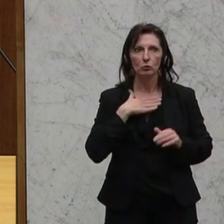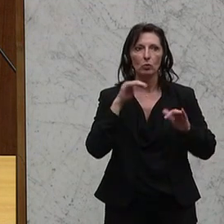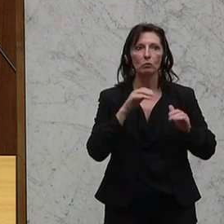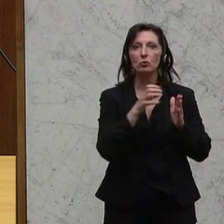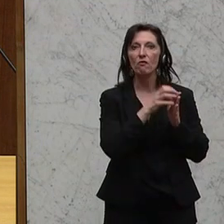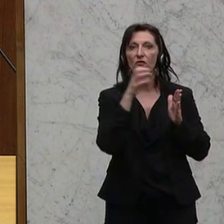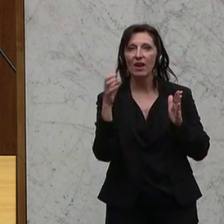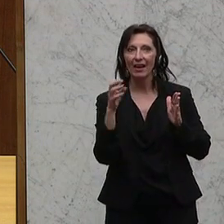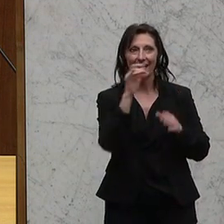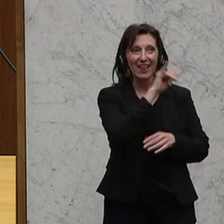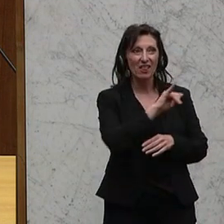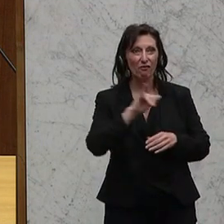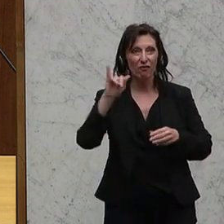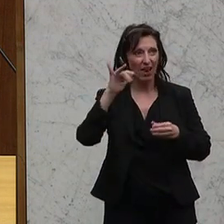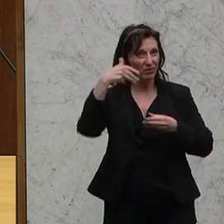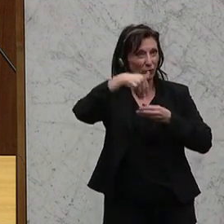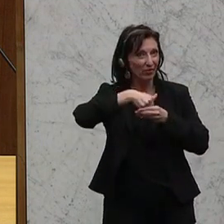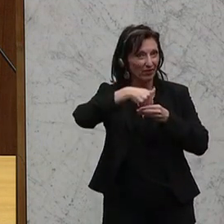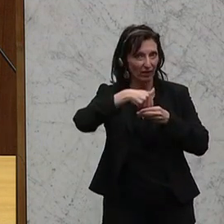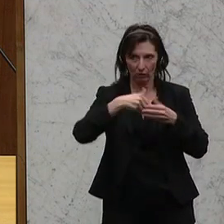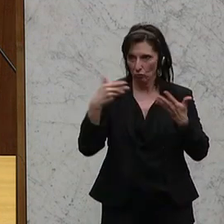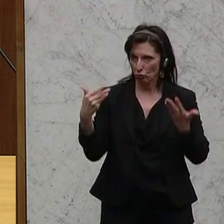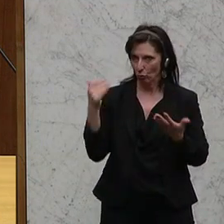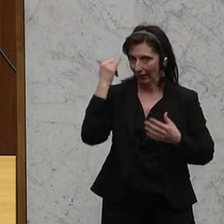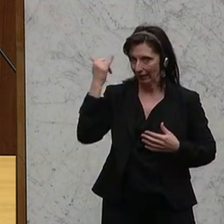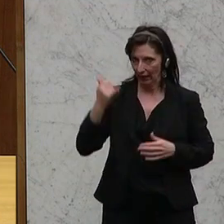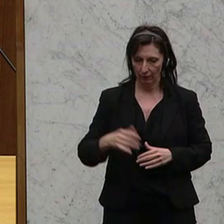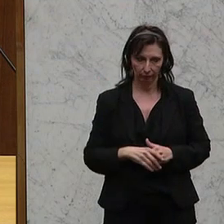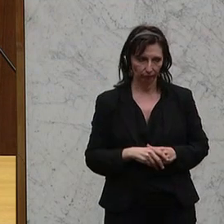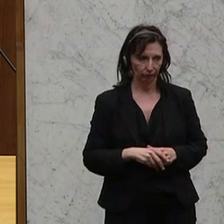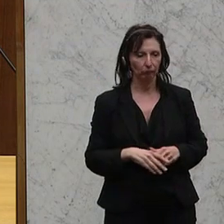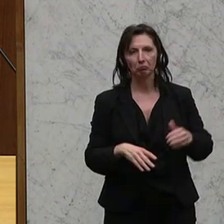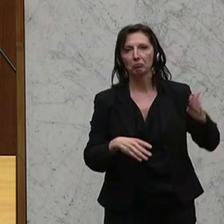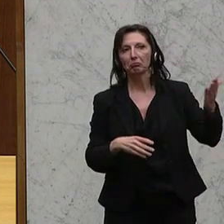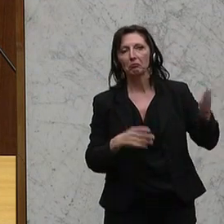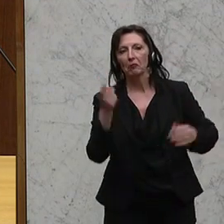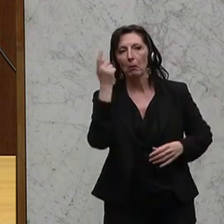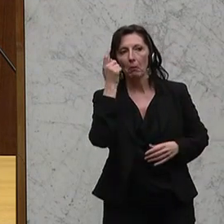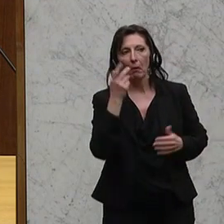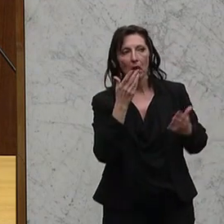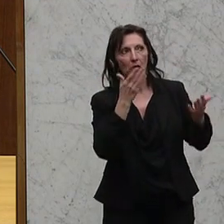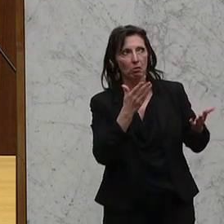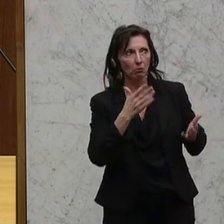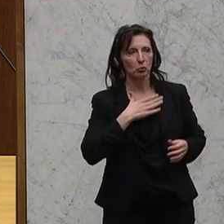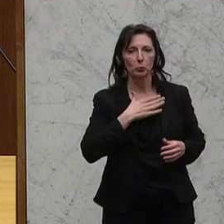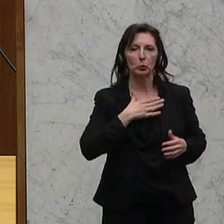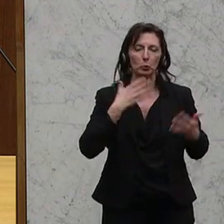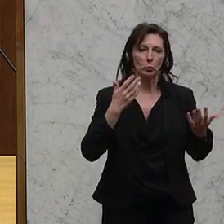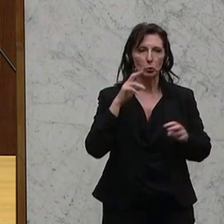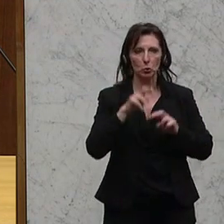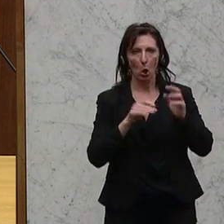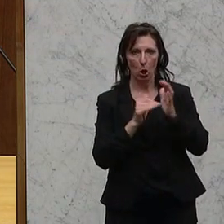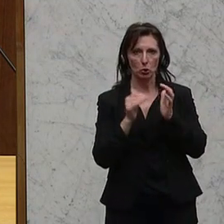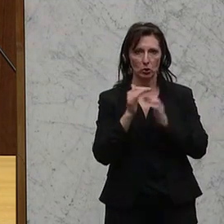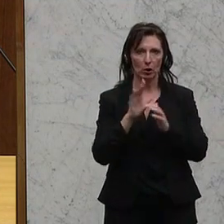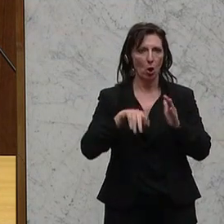dass die Inflation einfach eingepreist ist. Das ist ja der Grundgedanke, ja. Natürlich, wenn man der Meinung ist, dass eigentlich eh das Steuersystem, jetzt